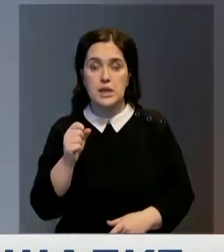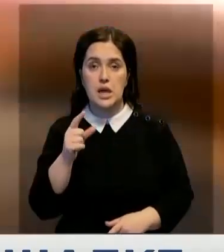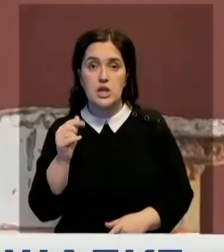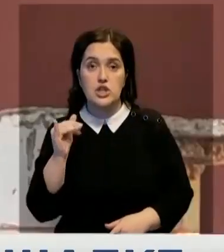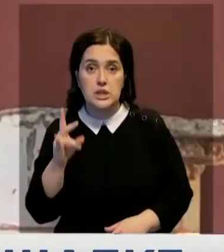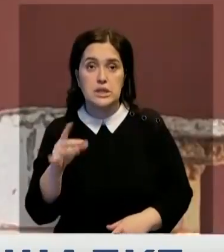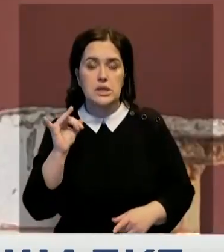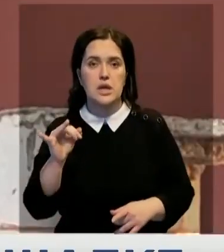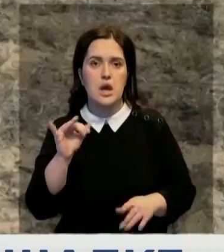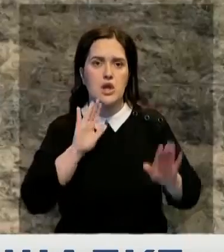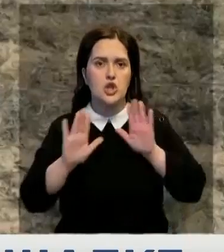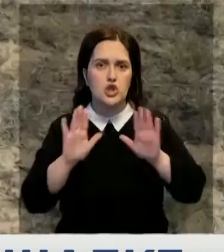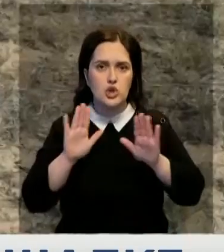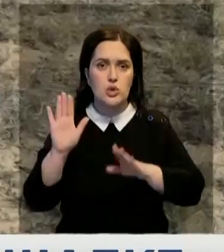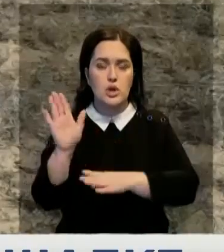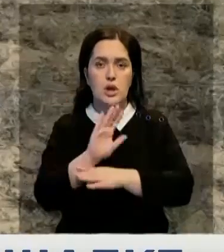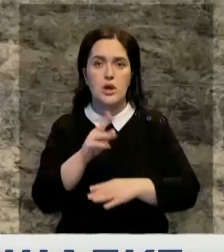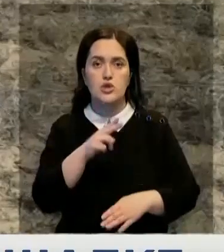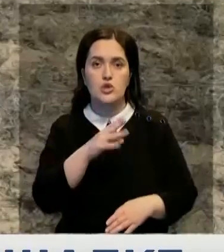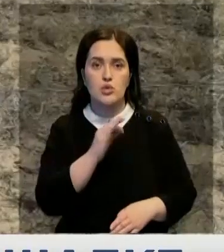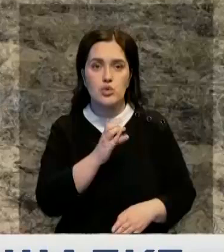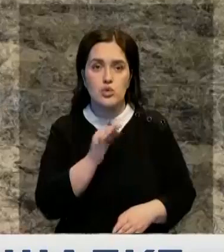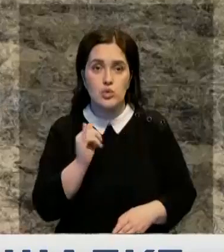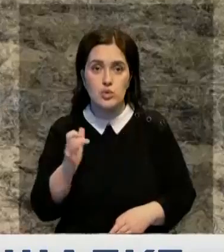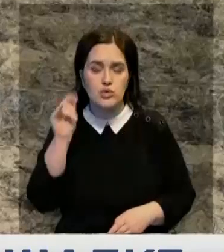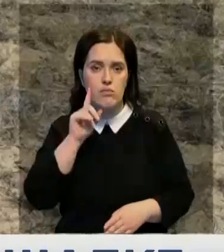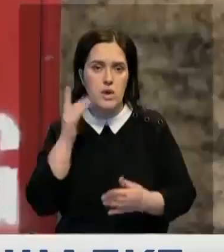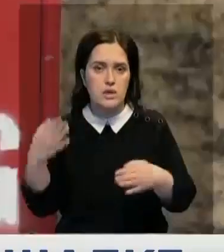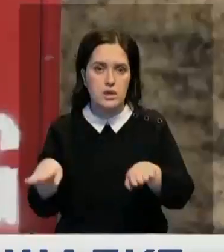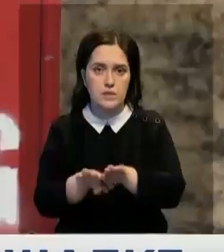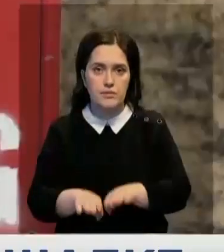картины Джоэла Соусу. Доступ к съемочной площадке закрыт.